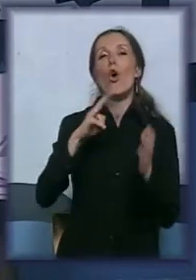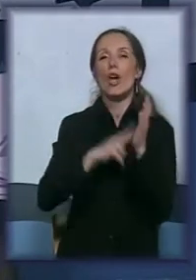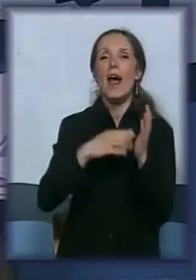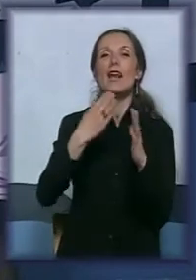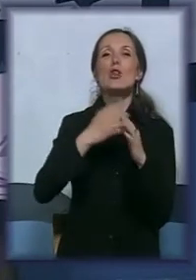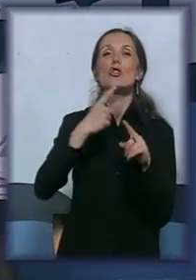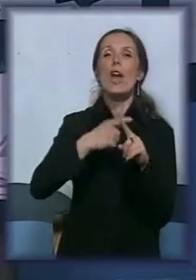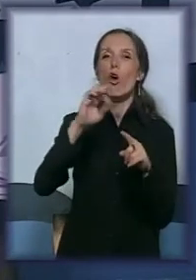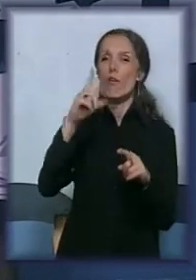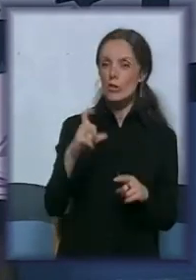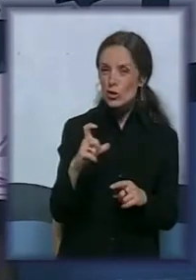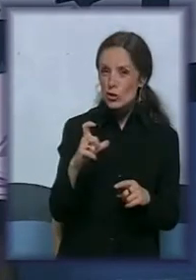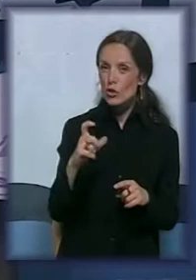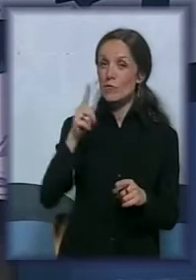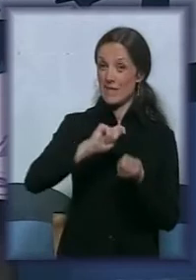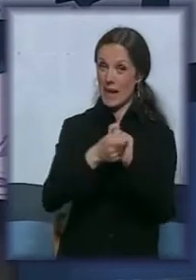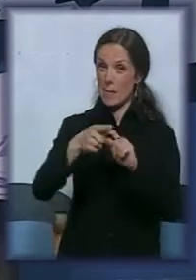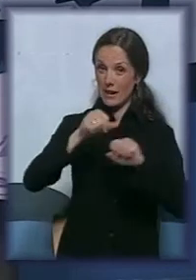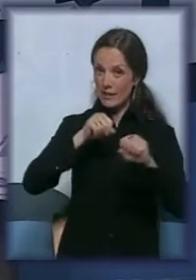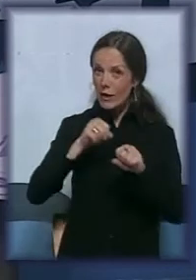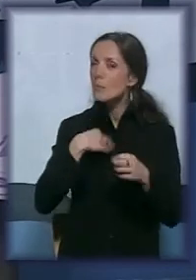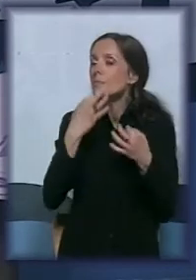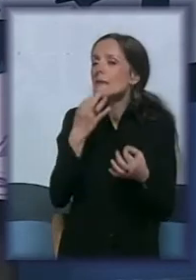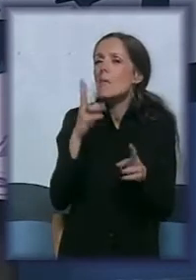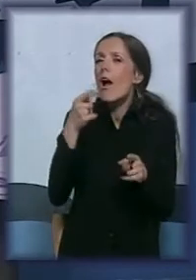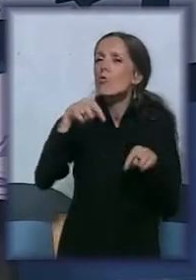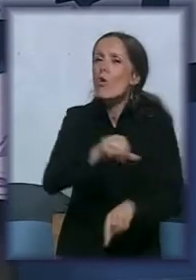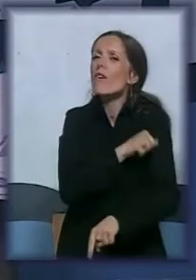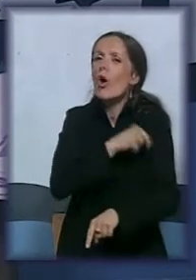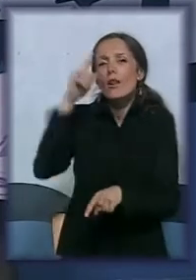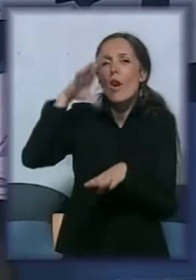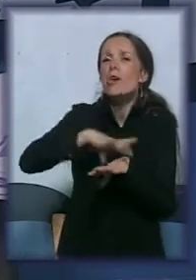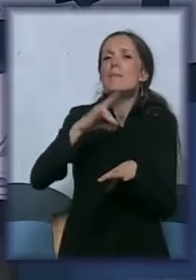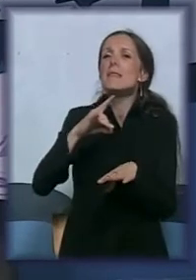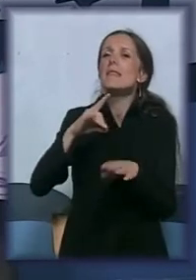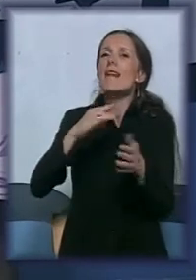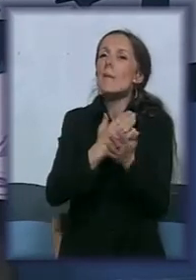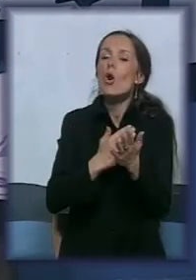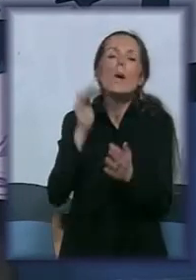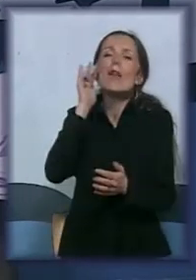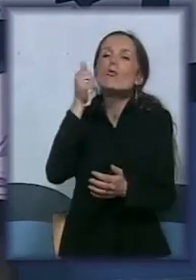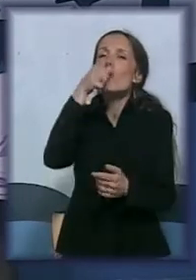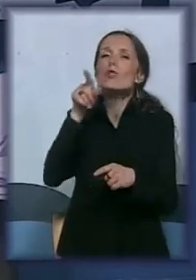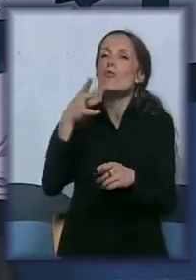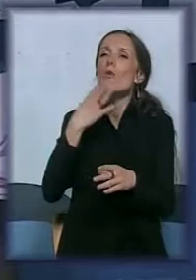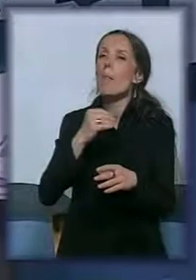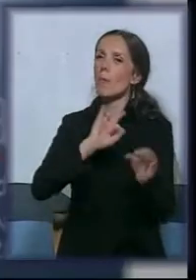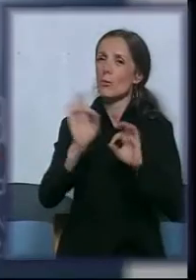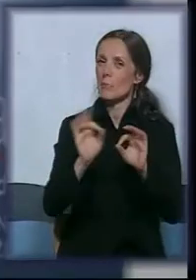zamenika direktora, kako i na koji način su osmislili ove godine program. Hajde da čujemo šta su nam sve lepo spremljali.